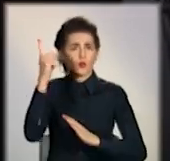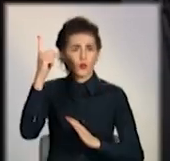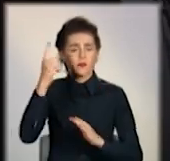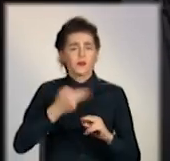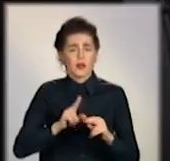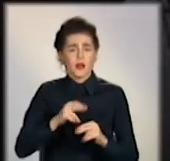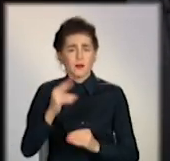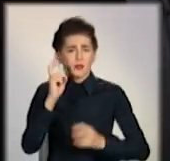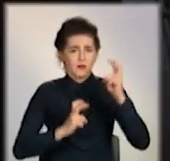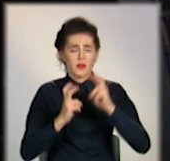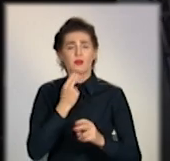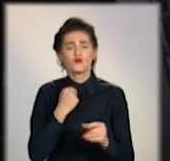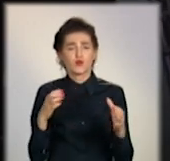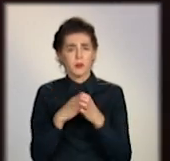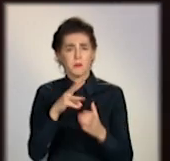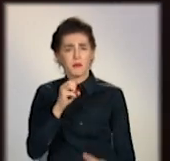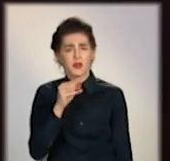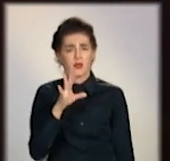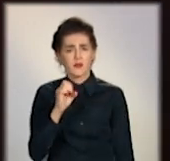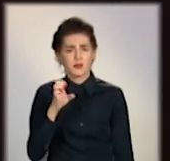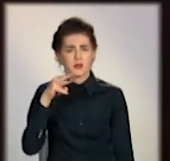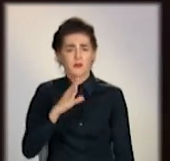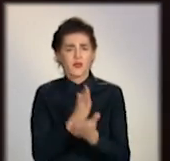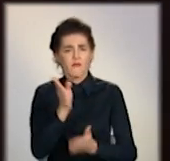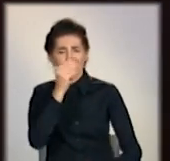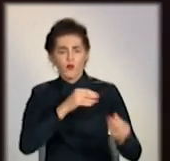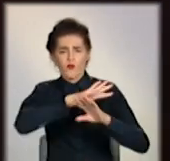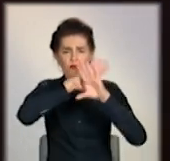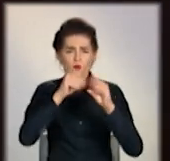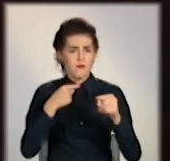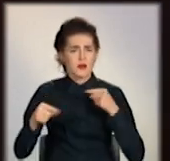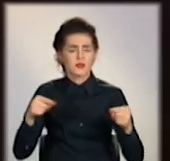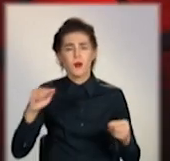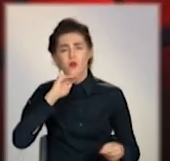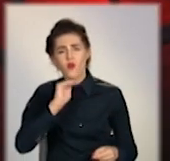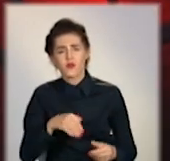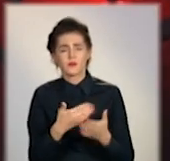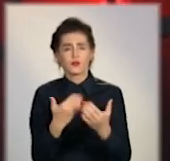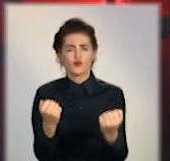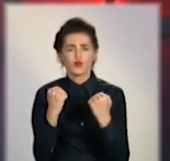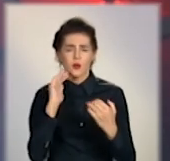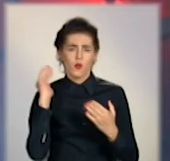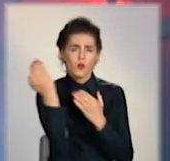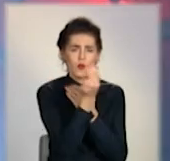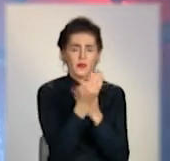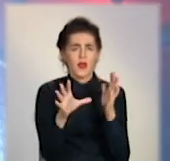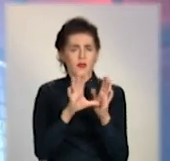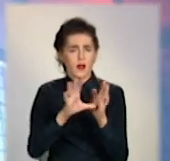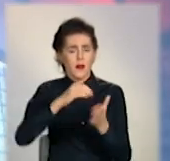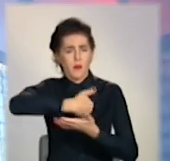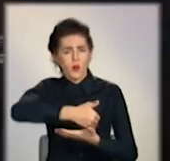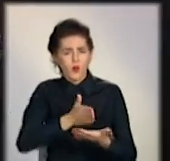комбінаті імені Ілліча групи Метинвест фуціонують полігони для різних професій. Захисні огорожі, енергетичне обладнання,